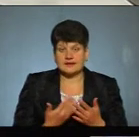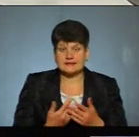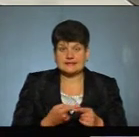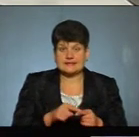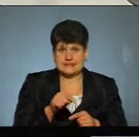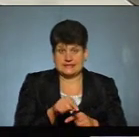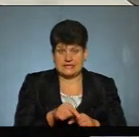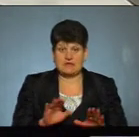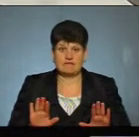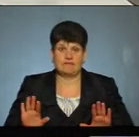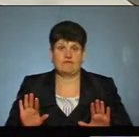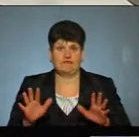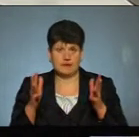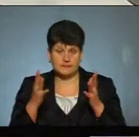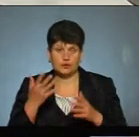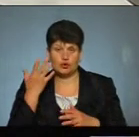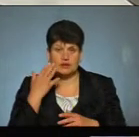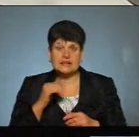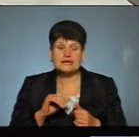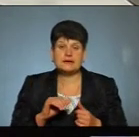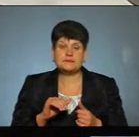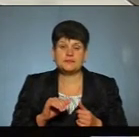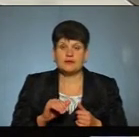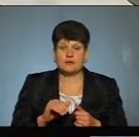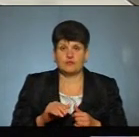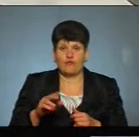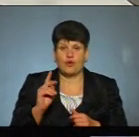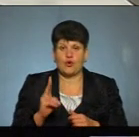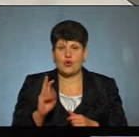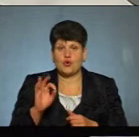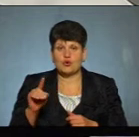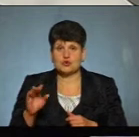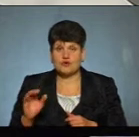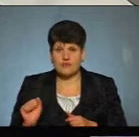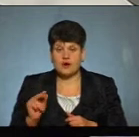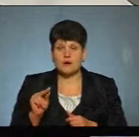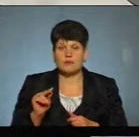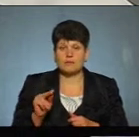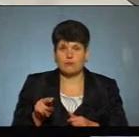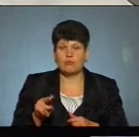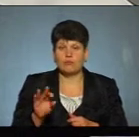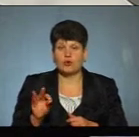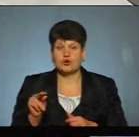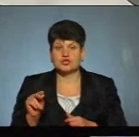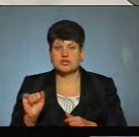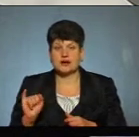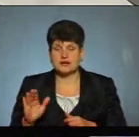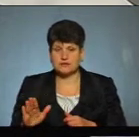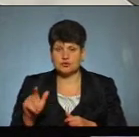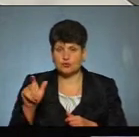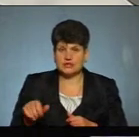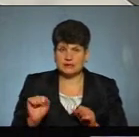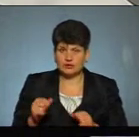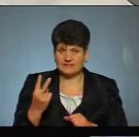кричущий випадок, коли замість того, щоб, так як в Козові, як в Почаєві, замість того, щоб людина могла два тижні